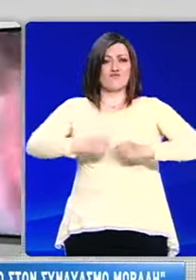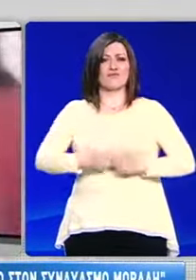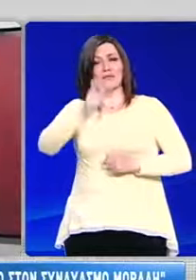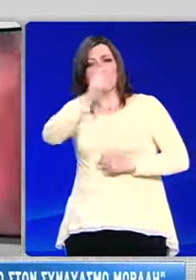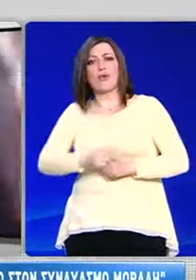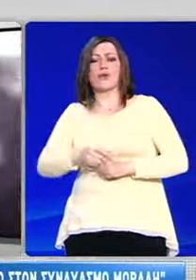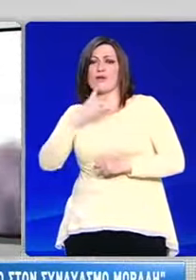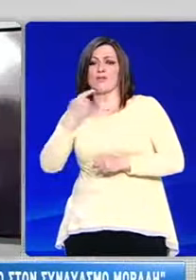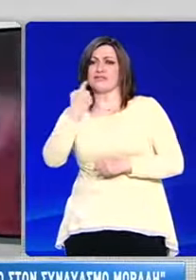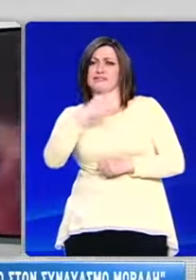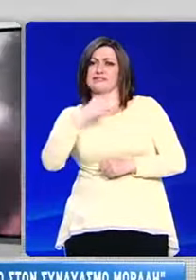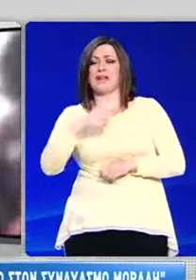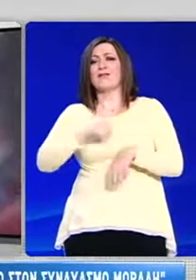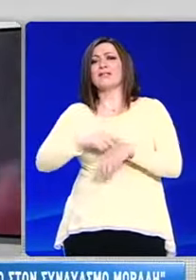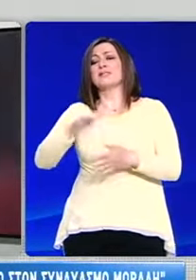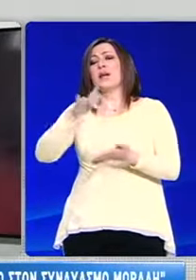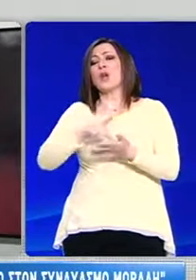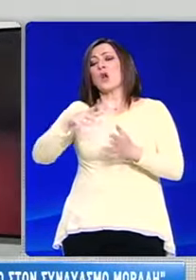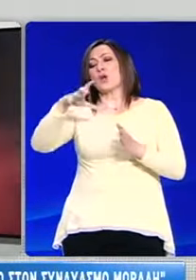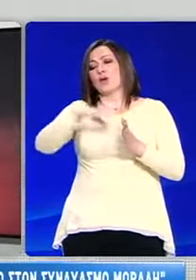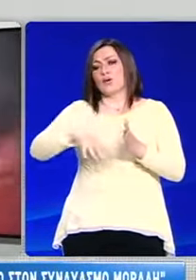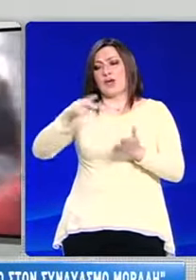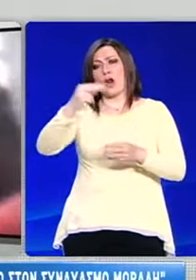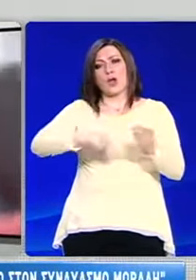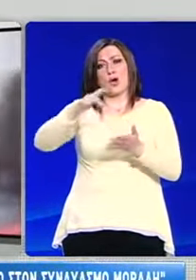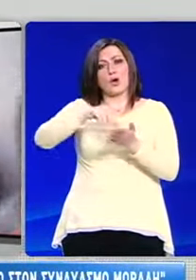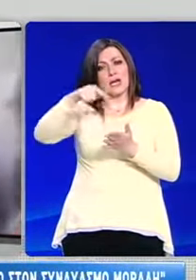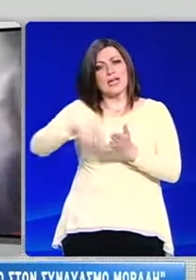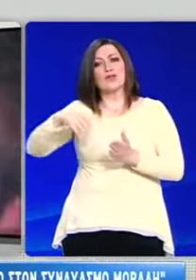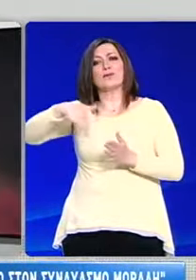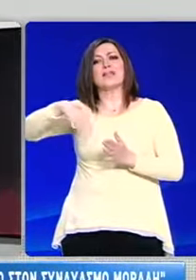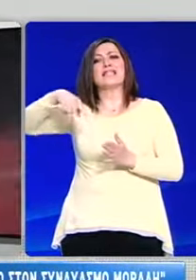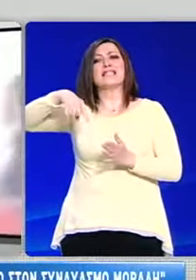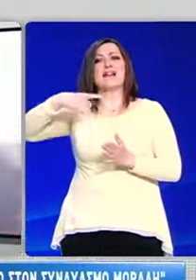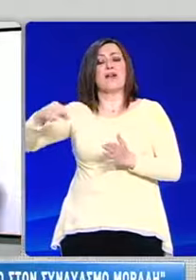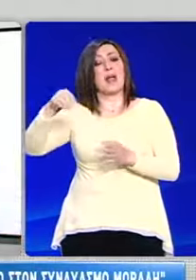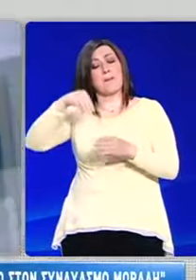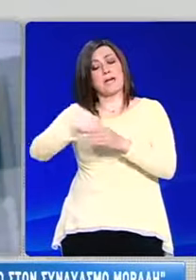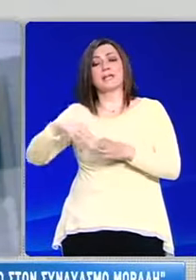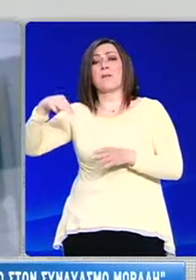προπηλάκησαν τον ίδιο και τους άλλους υποψηφίους στο εκλογικό τμήμα της Τζαβέλα, παρουσία και του Βαγγέλη Μαρνάκη. Για προβοκάτσες και ψέματα